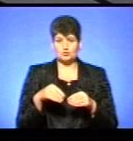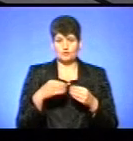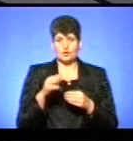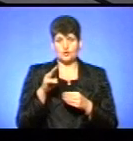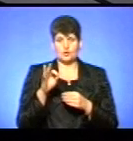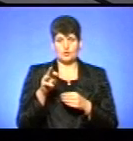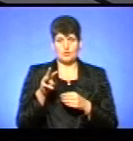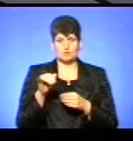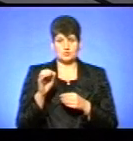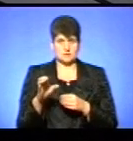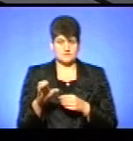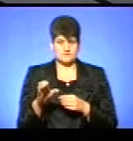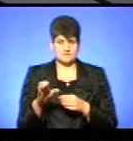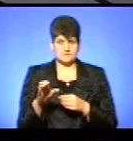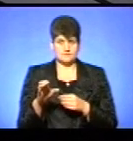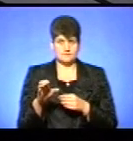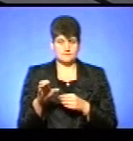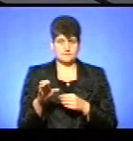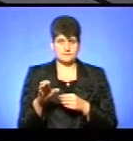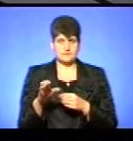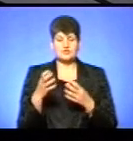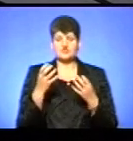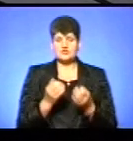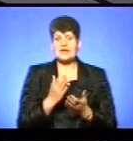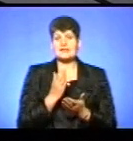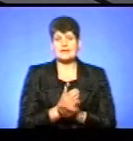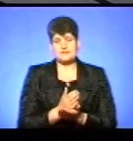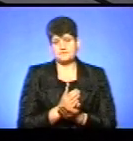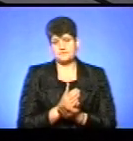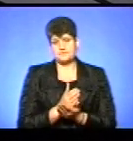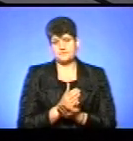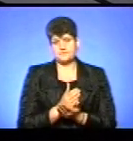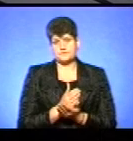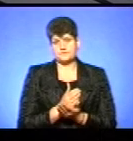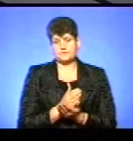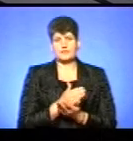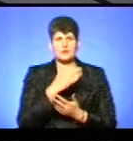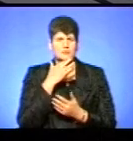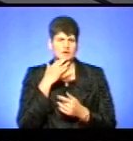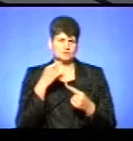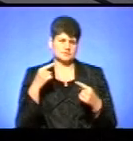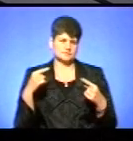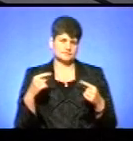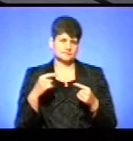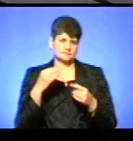томос. Ну і ще є низька застережень